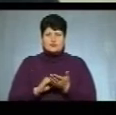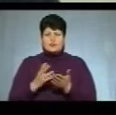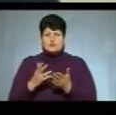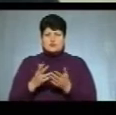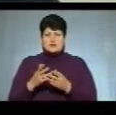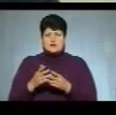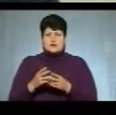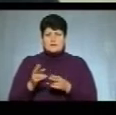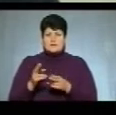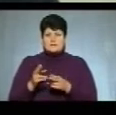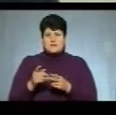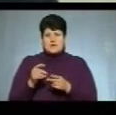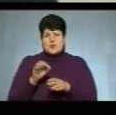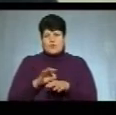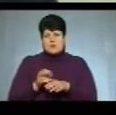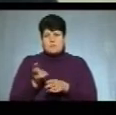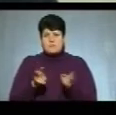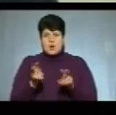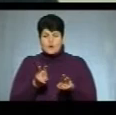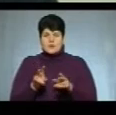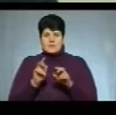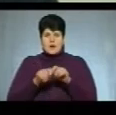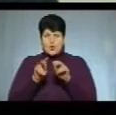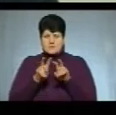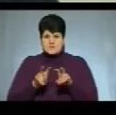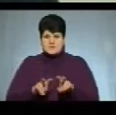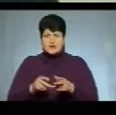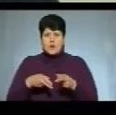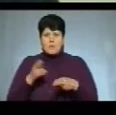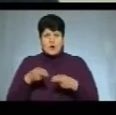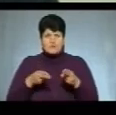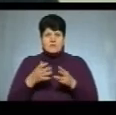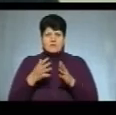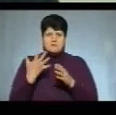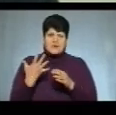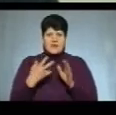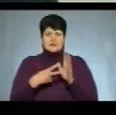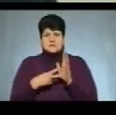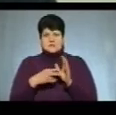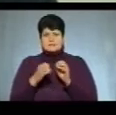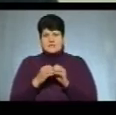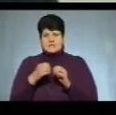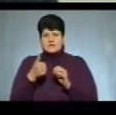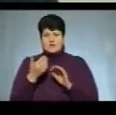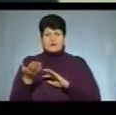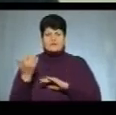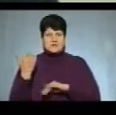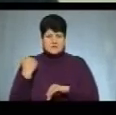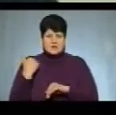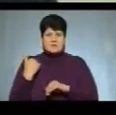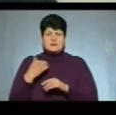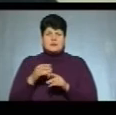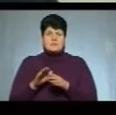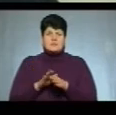дуже великий. Хворі приходять до нас на обстеження, які оперовані 5, 7, 10 років назад і пройшли в повному об'ємі